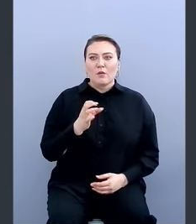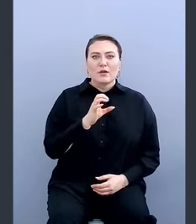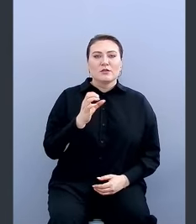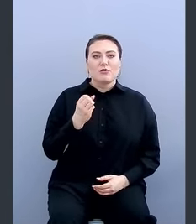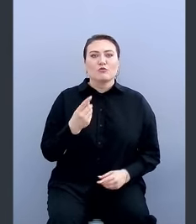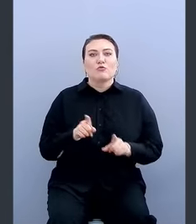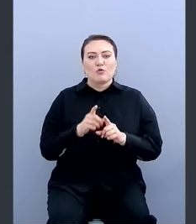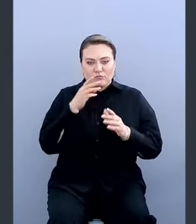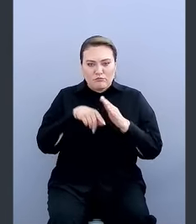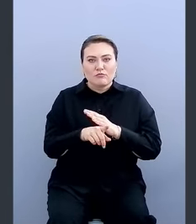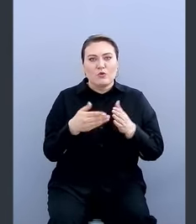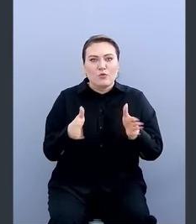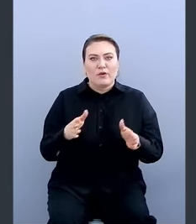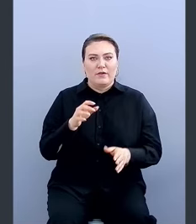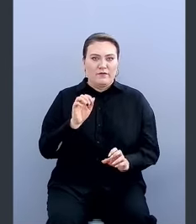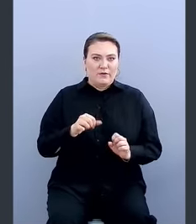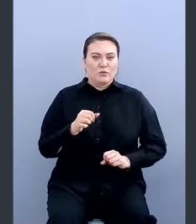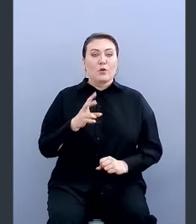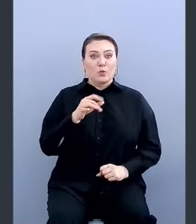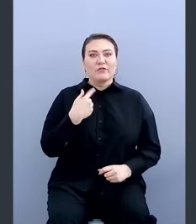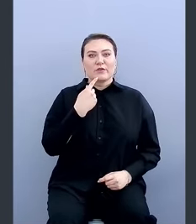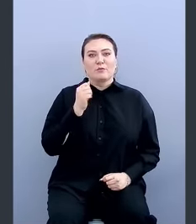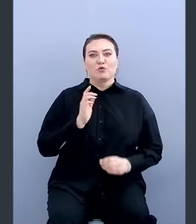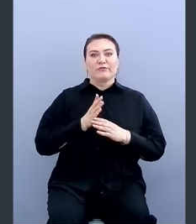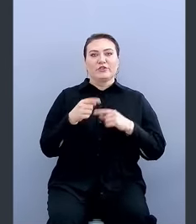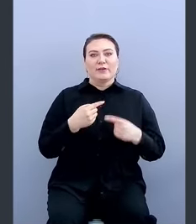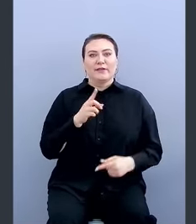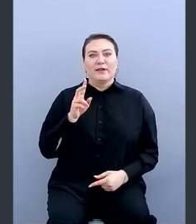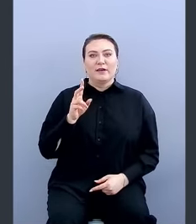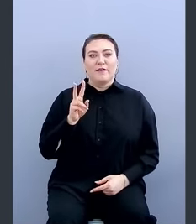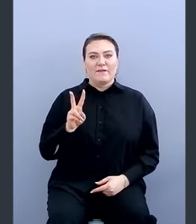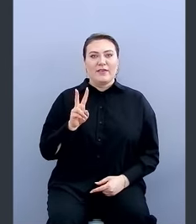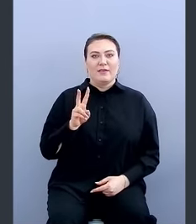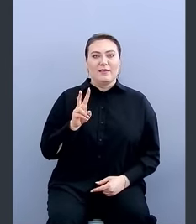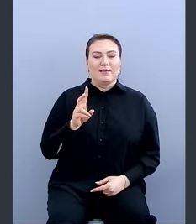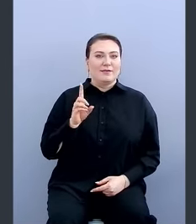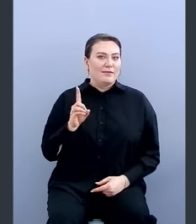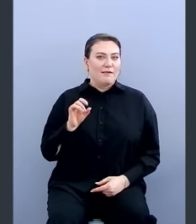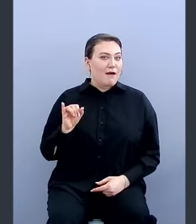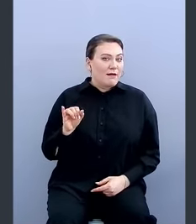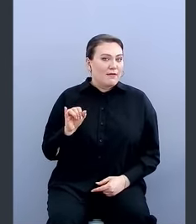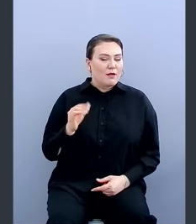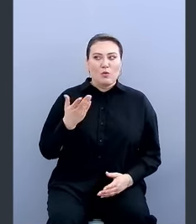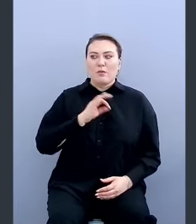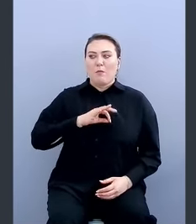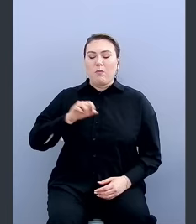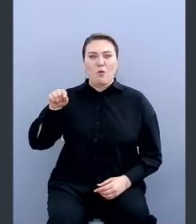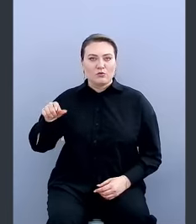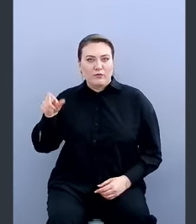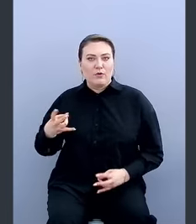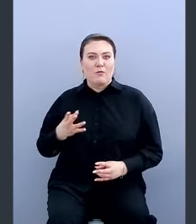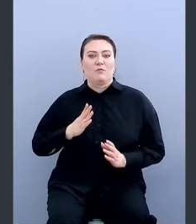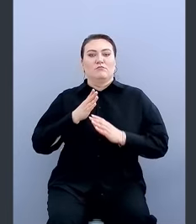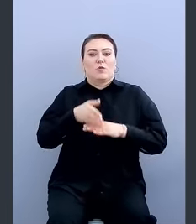через… Ну, вы же говорите, что нужно ходить через ВДАй? Ну, если пользователю необходим доступ,